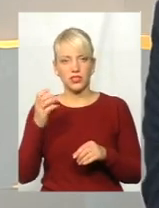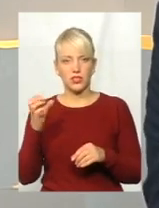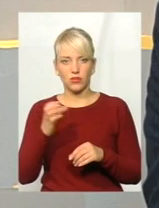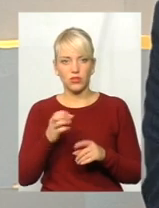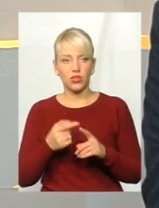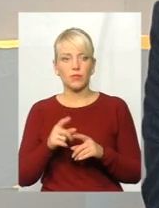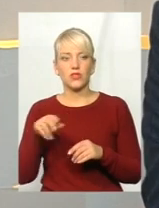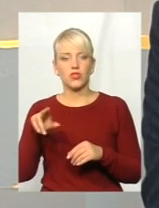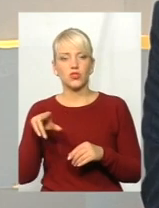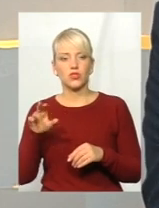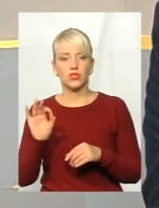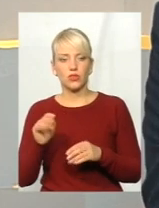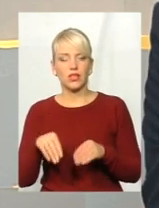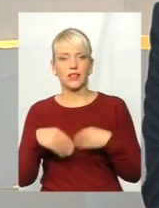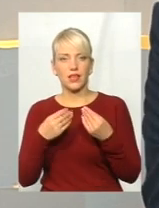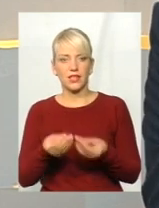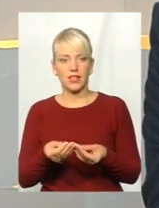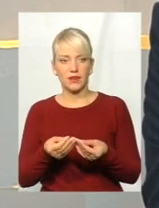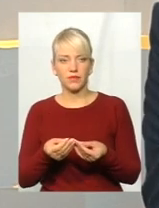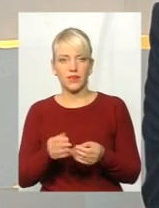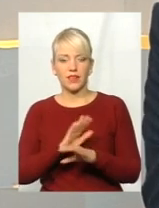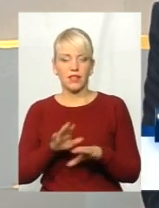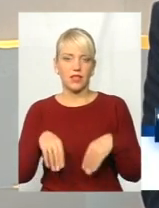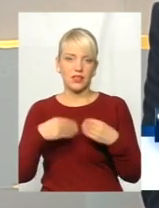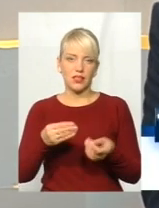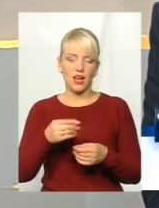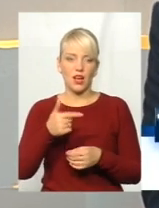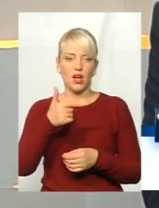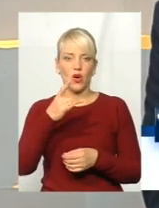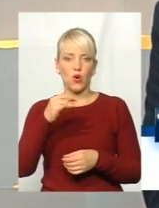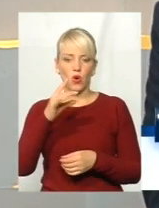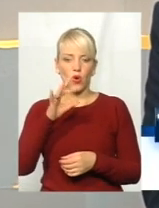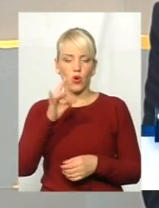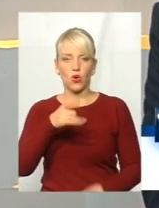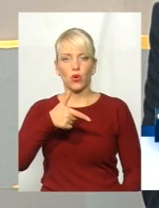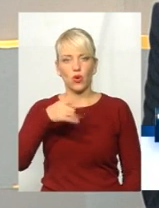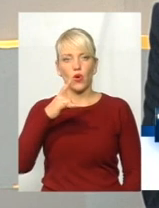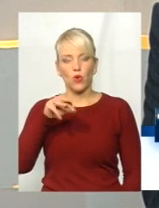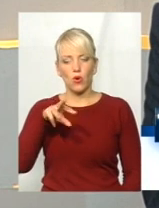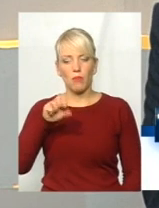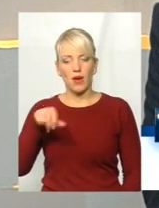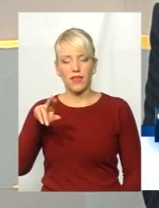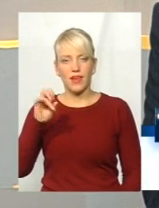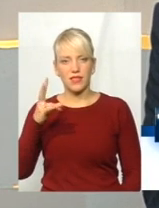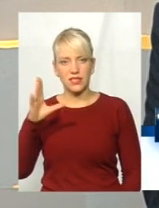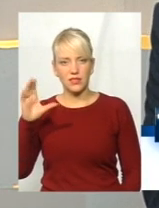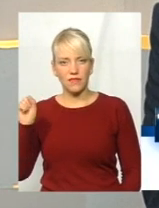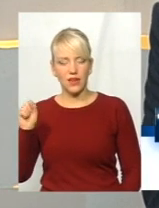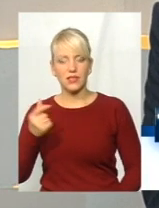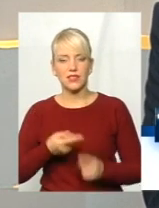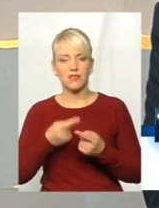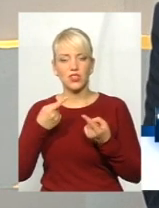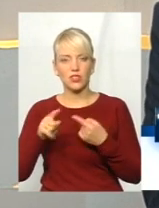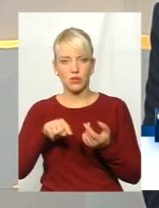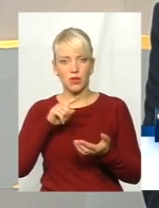Що до надання, ненадання громадянинства, це вже питання інше. Але ми сьогодні повинні чітко розуміти, що